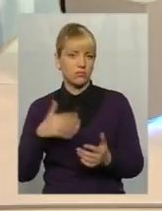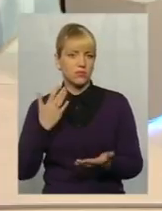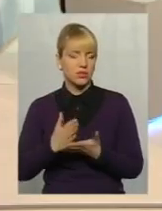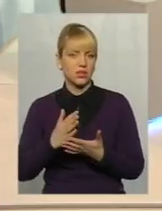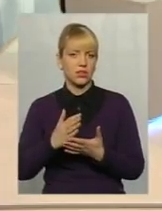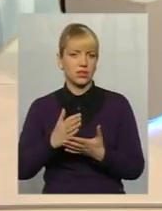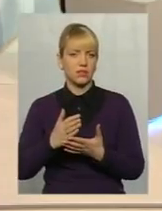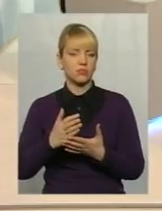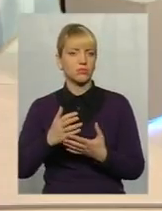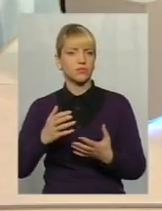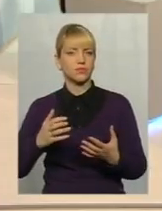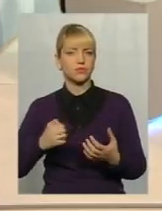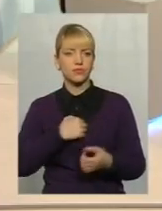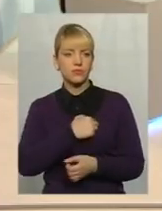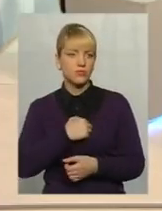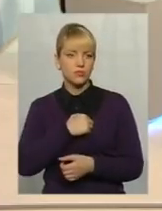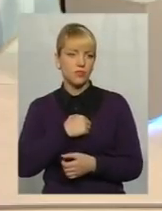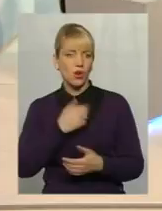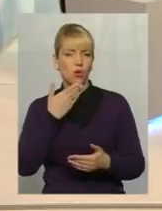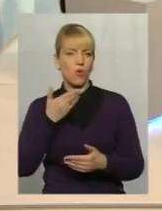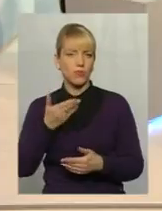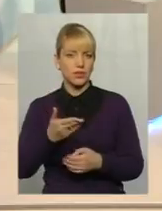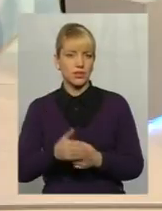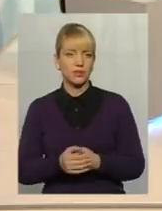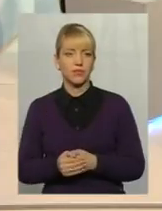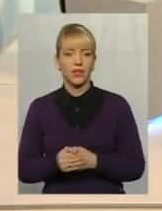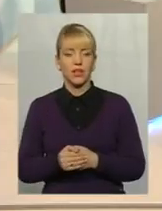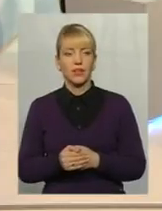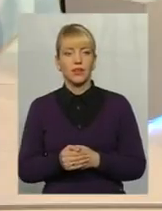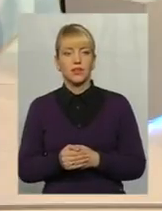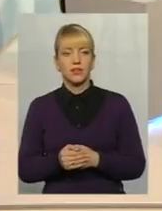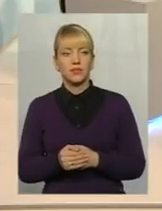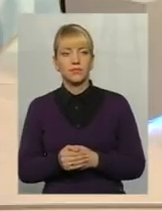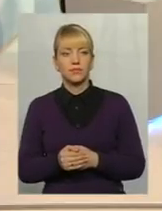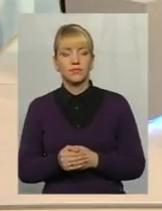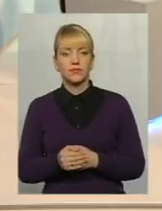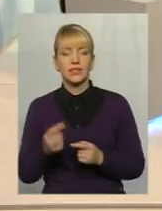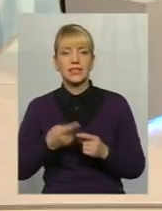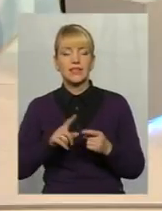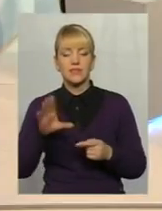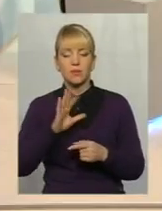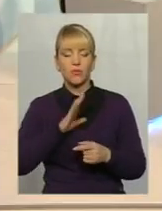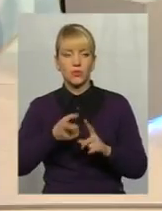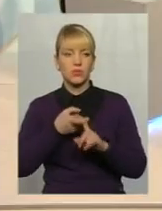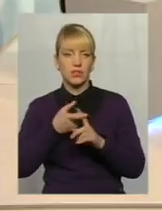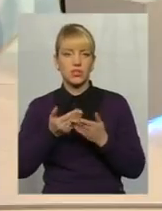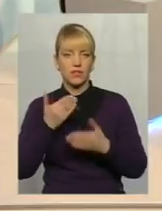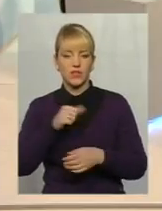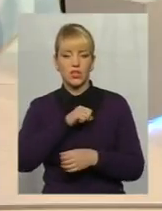були коментарі з цього приводу. Я думаю, на мою думку, все повинно залежати від самого роботодавця.